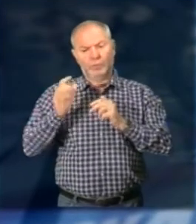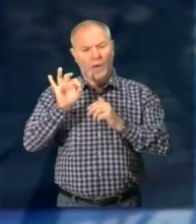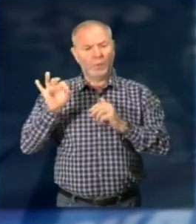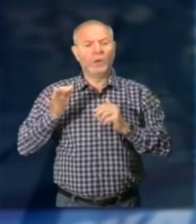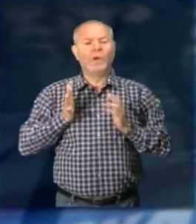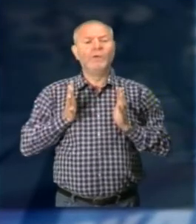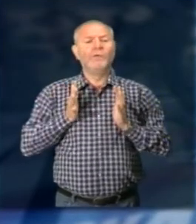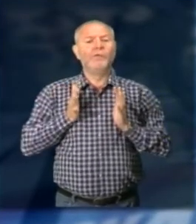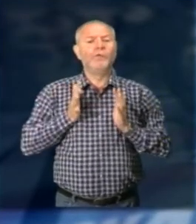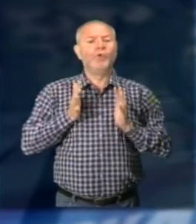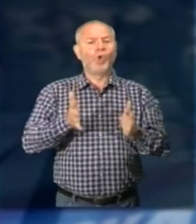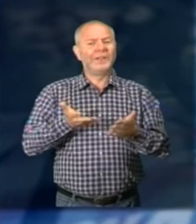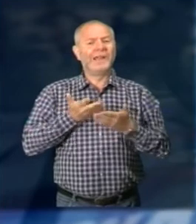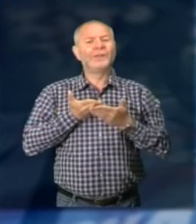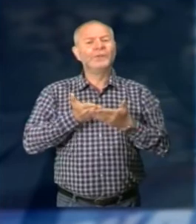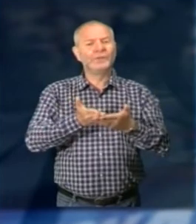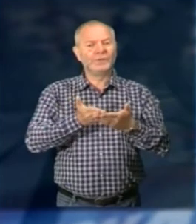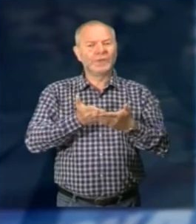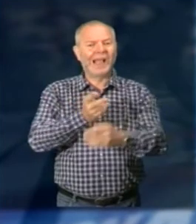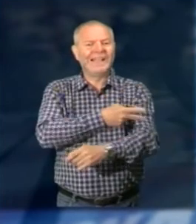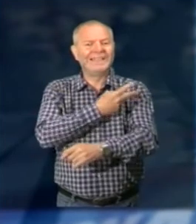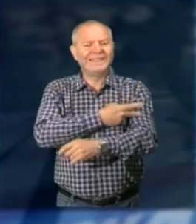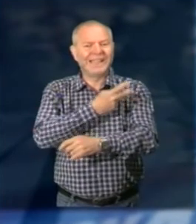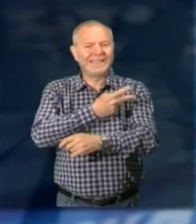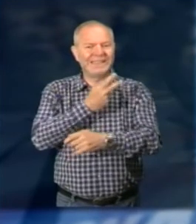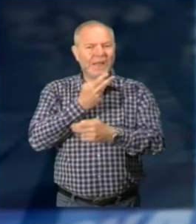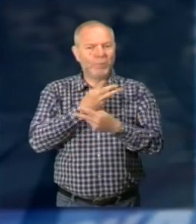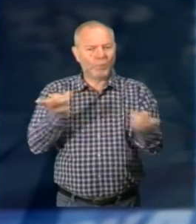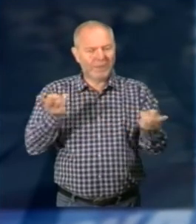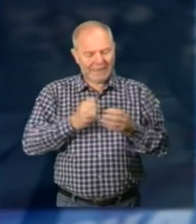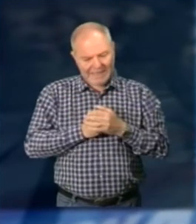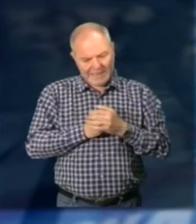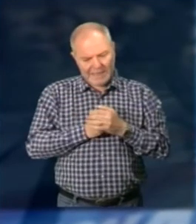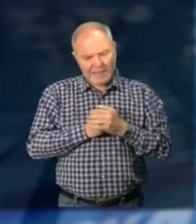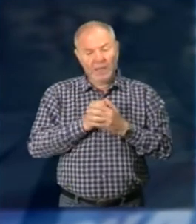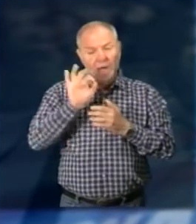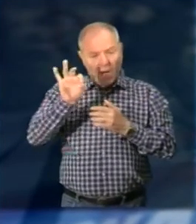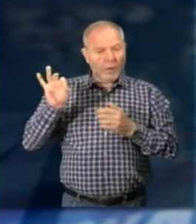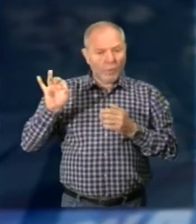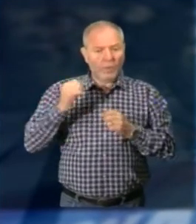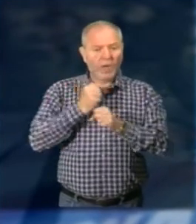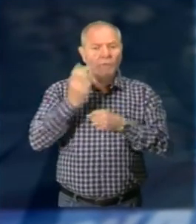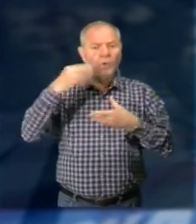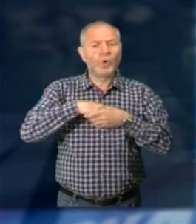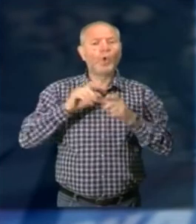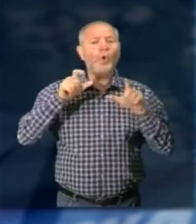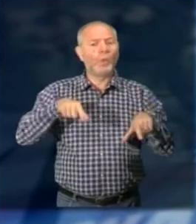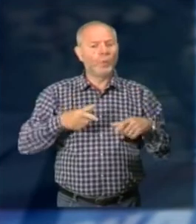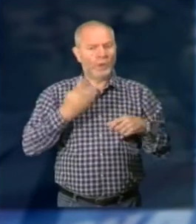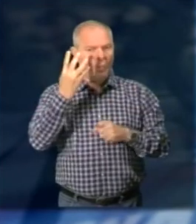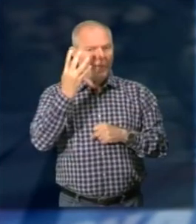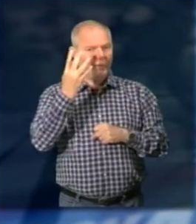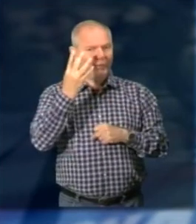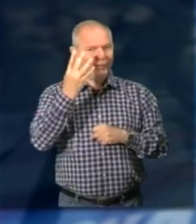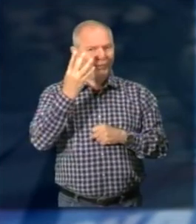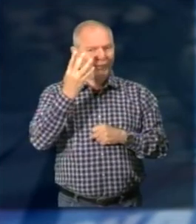dell'assistenza pubblica sud-ovest C'è chi lavora per il comune, sono quattro persone che prestano la loro